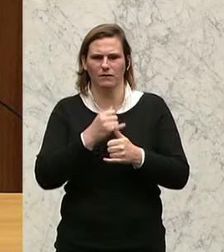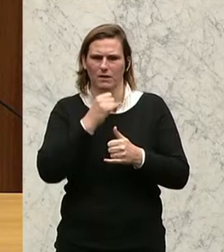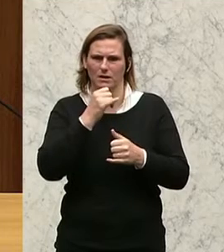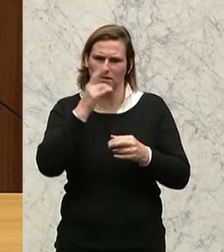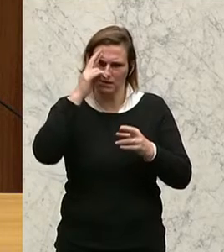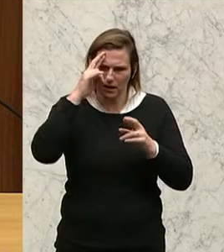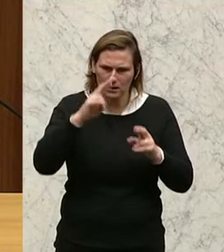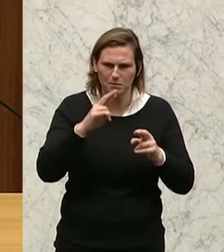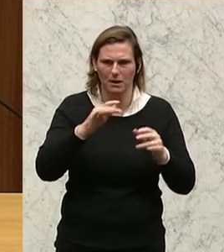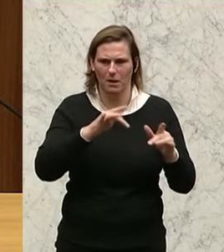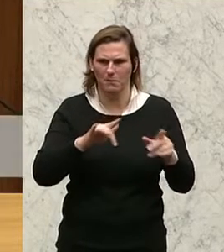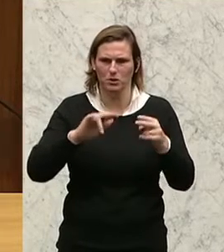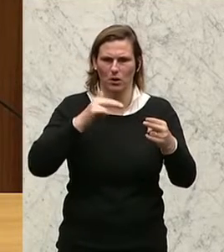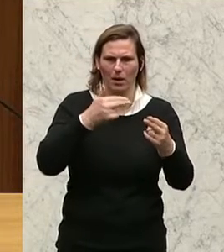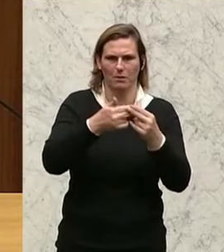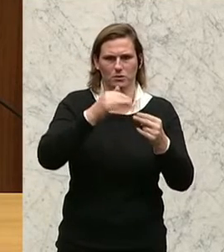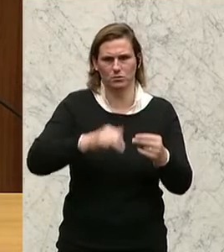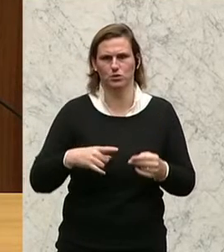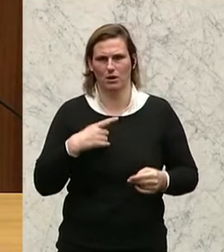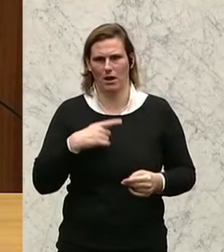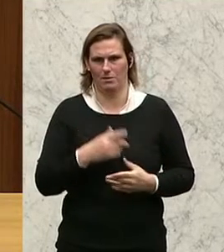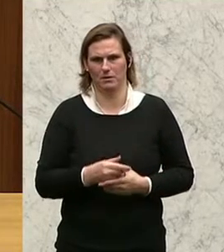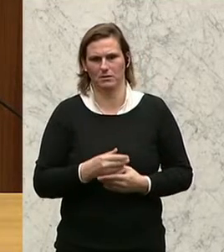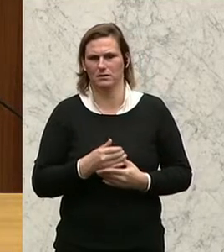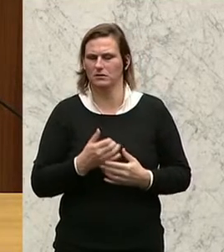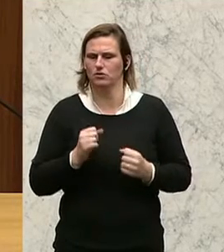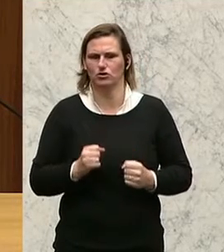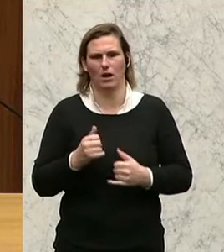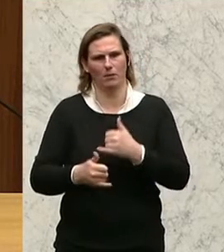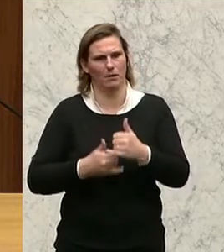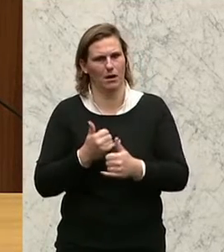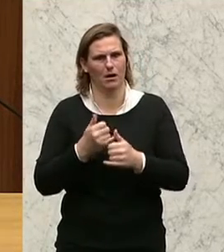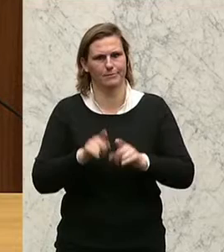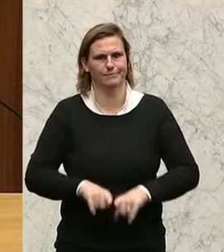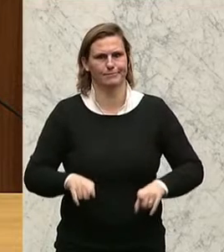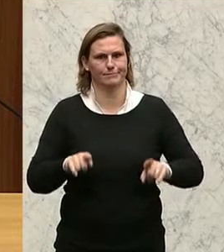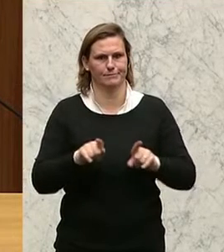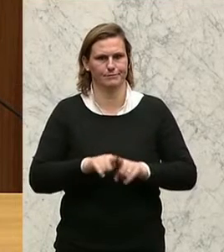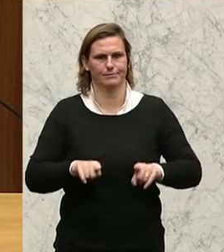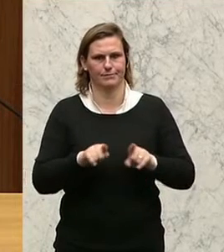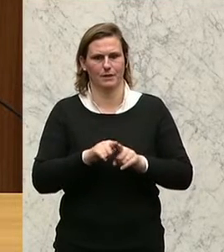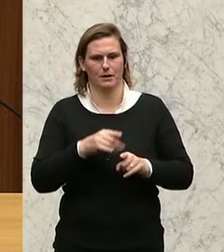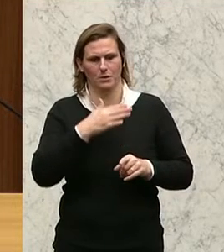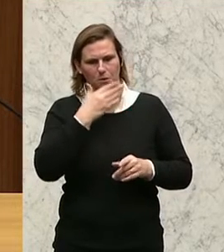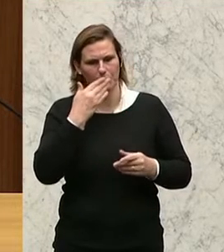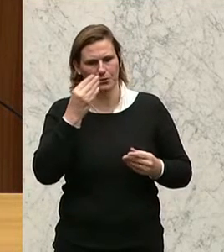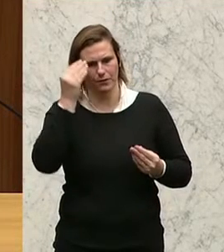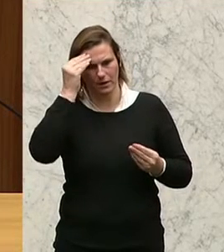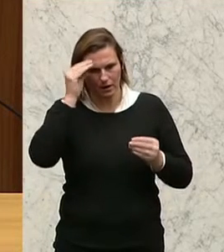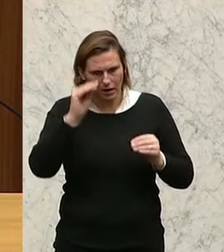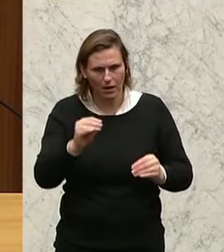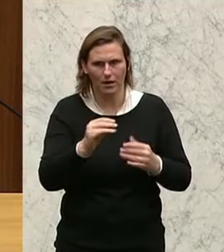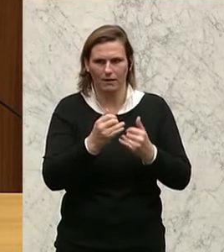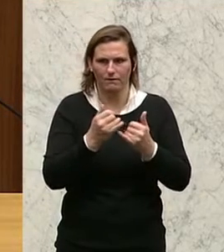Pensionsanpassungen miterleben muss. Jedes Jahr dieselbe würdelose Umgangsform,